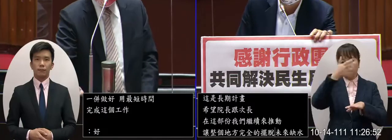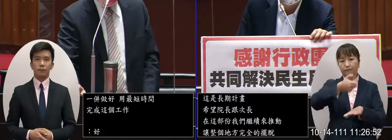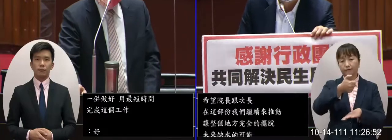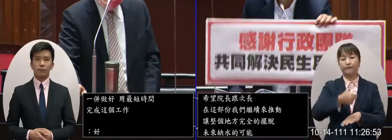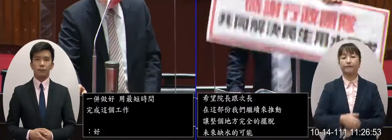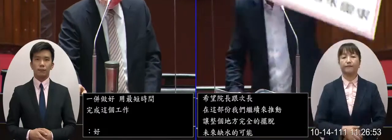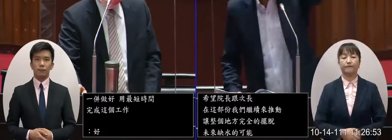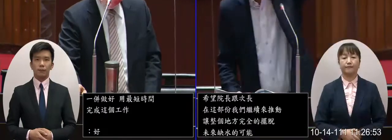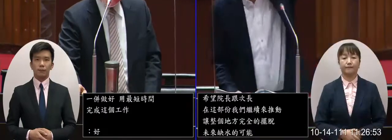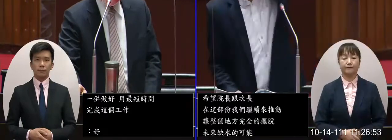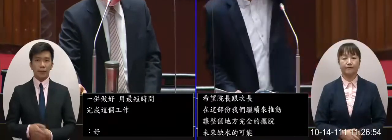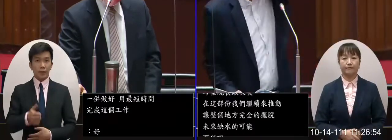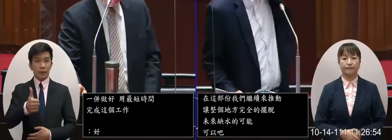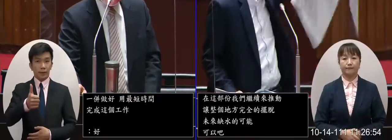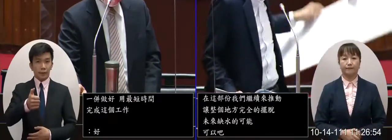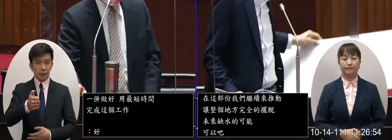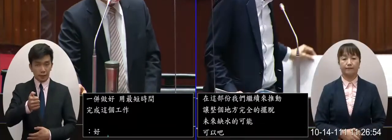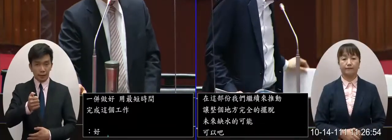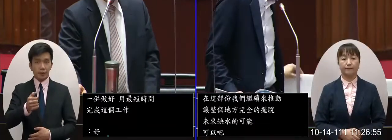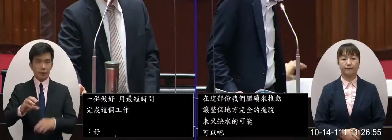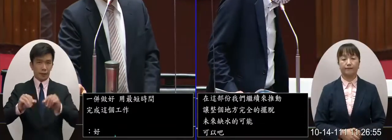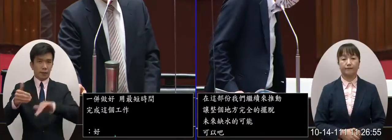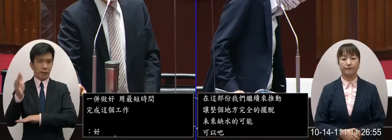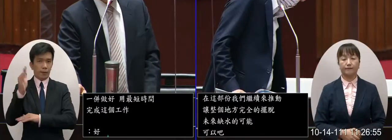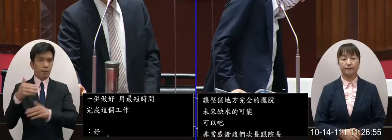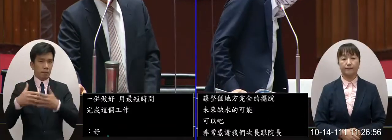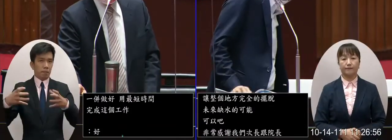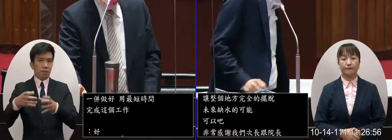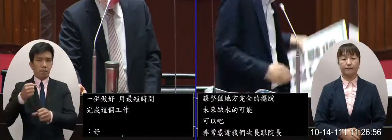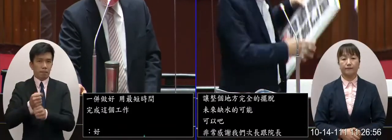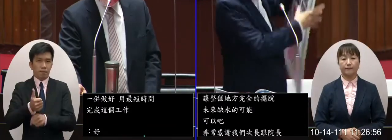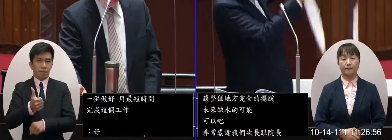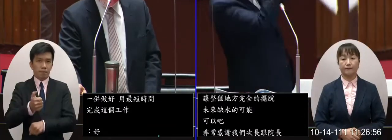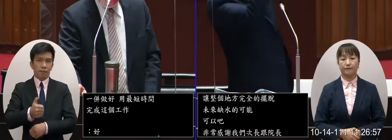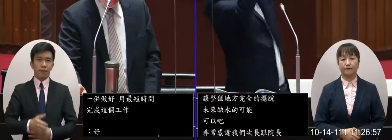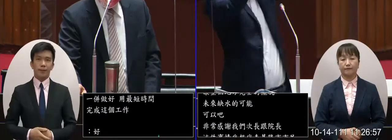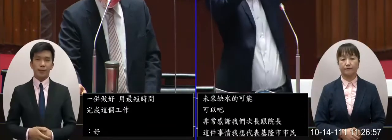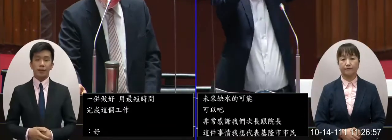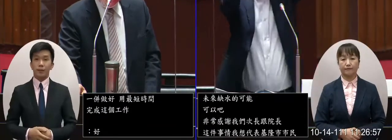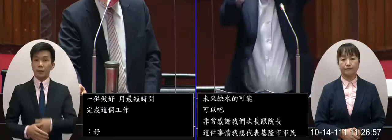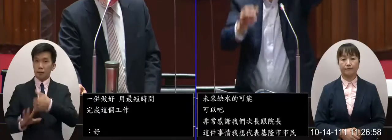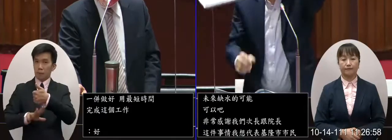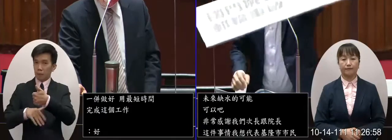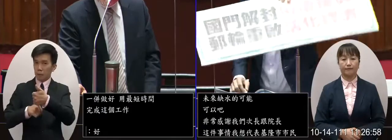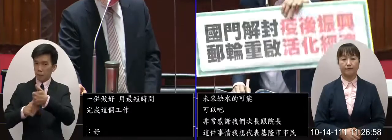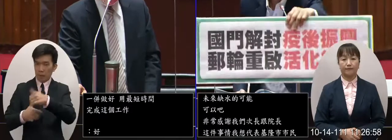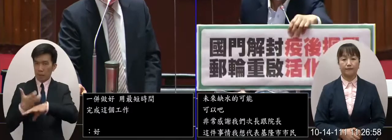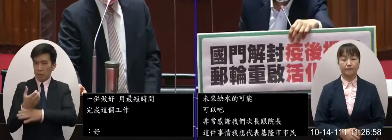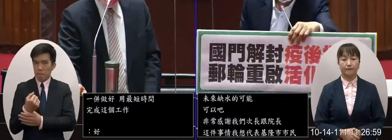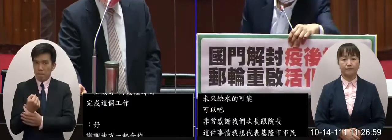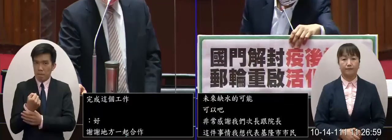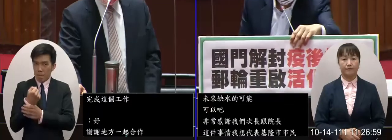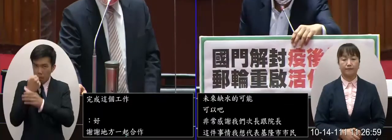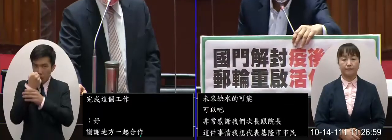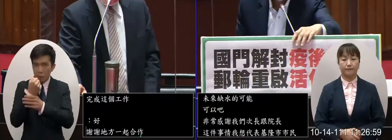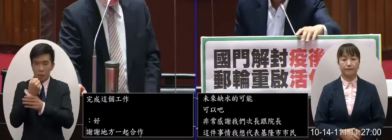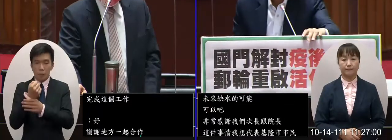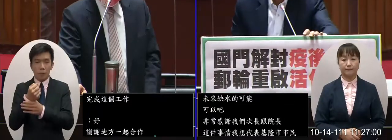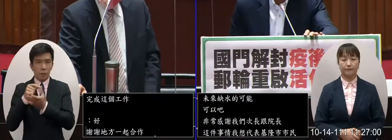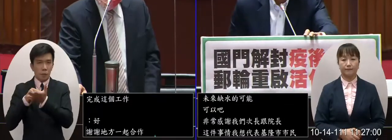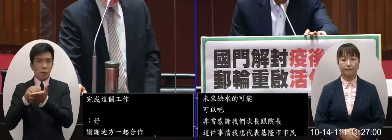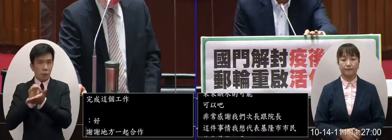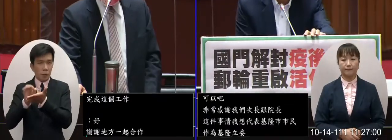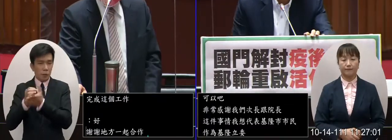團隊謝謝你們 謝謝很謝謝地方一起合作謝謝那委員也一直都支持這一方面的預算